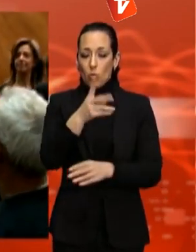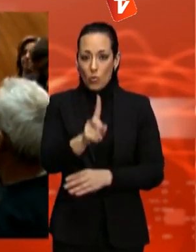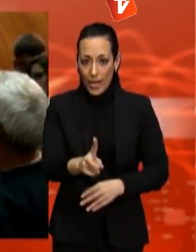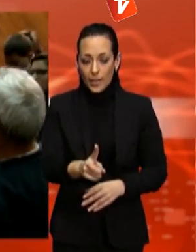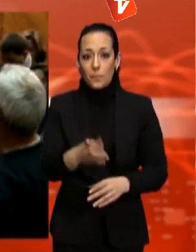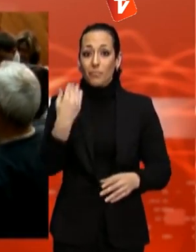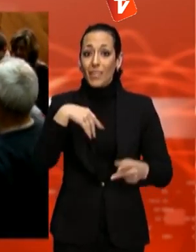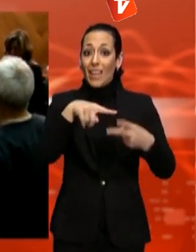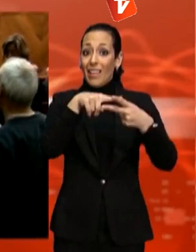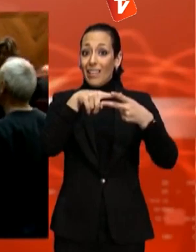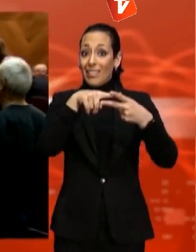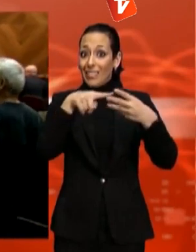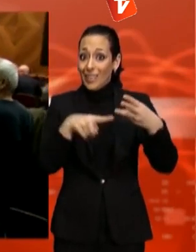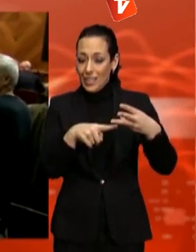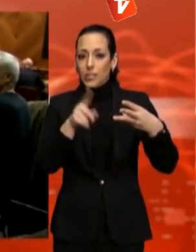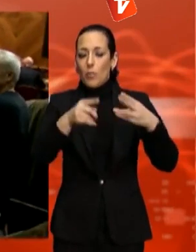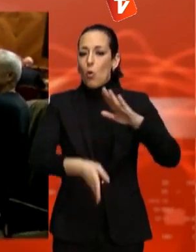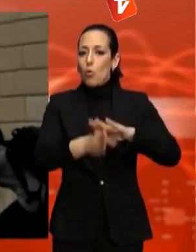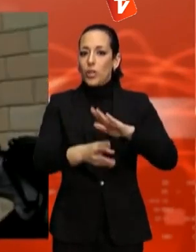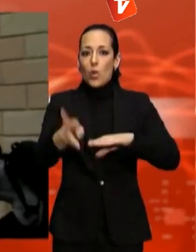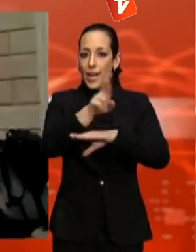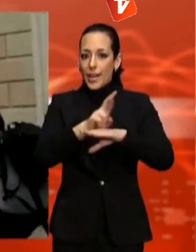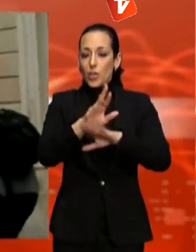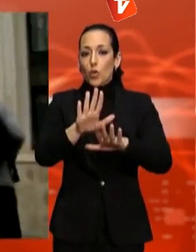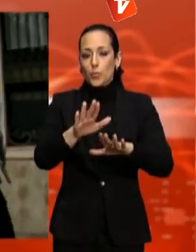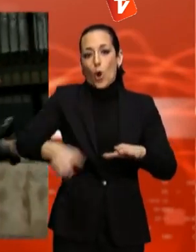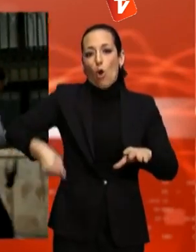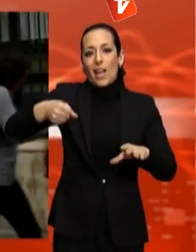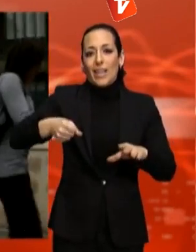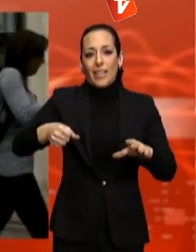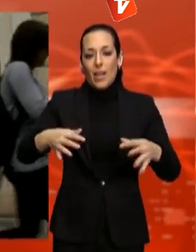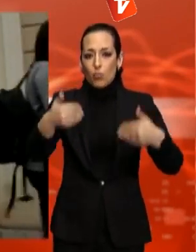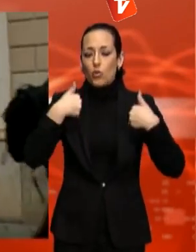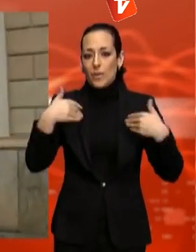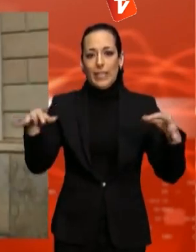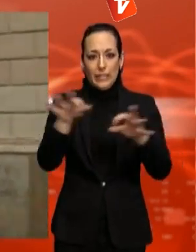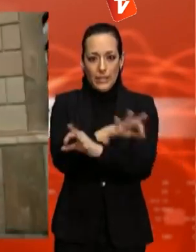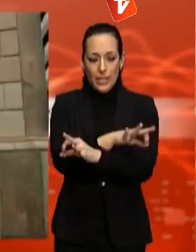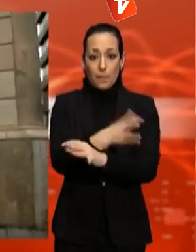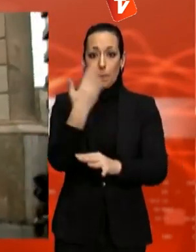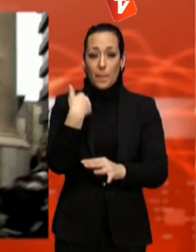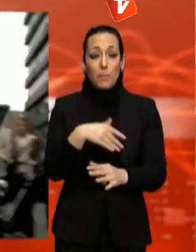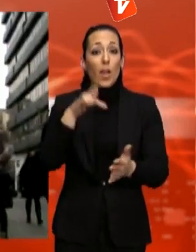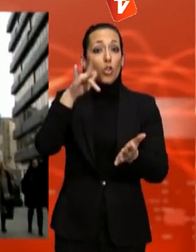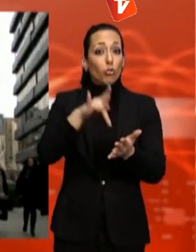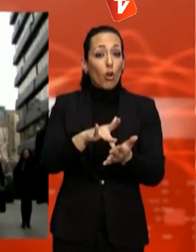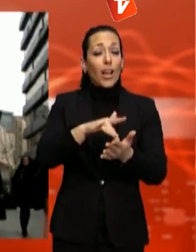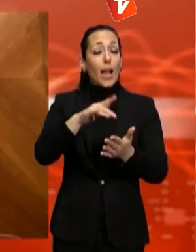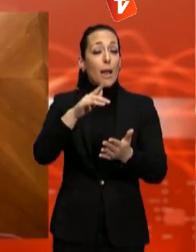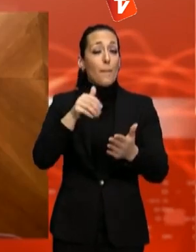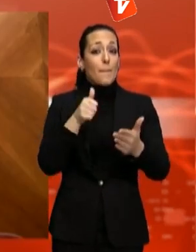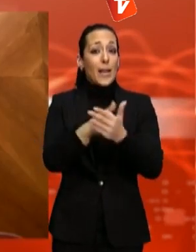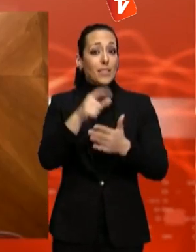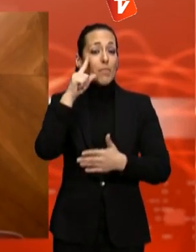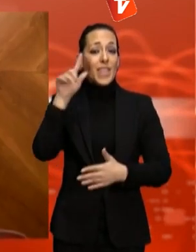continuaran de regidors, però sense cartera. El ple per l'elecció del nou alcalde o alcaldessa s'ha de celebrar com a màxim el 5 de març. La